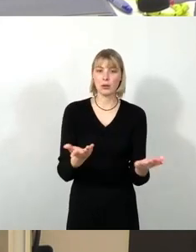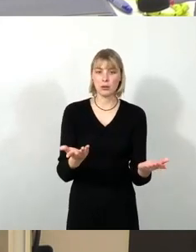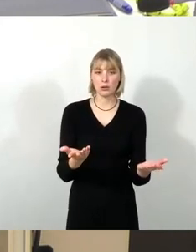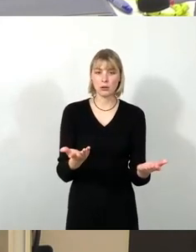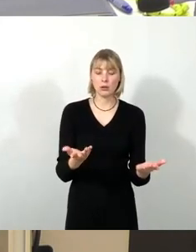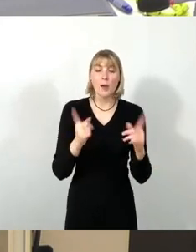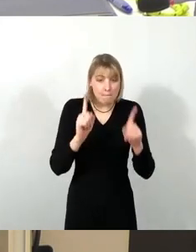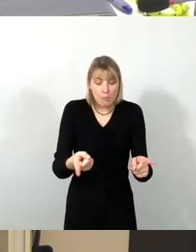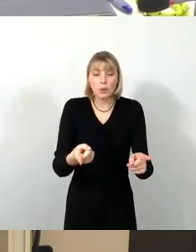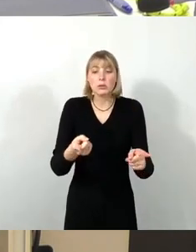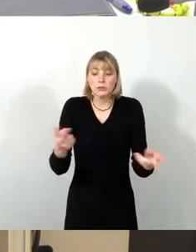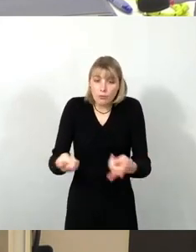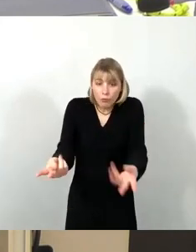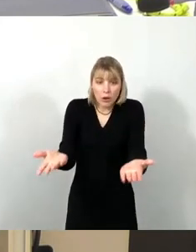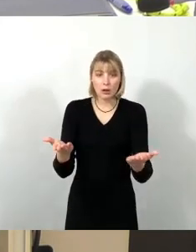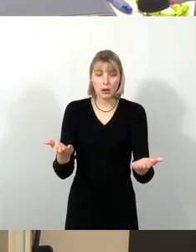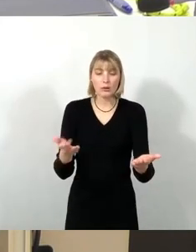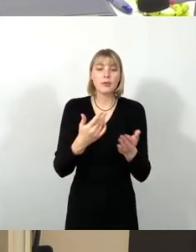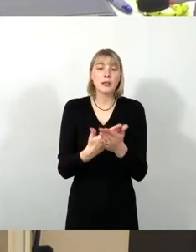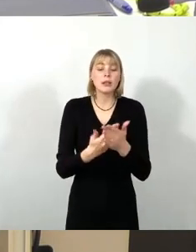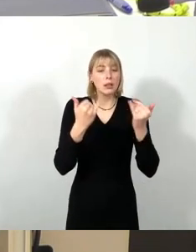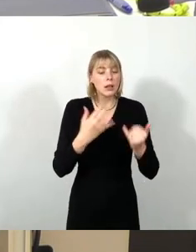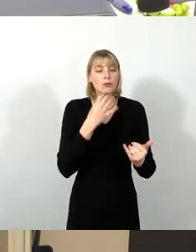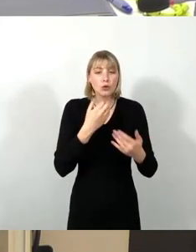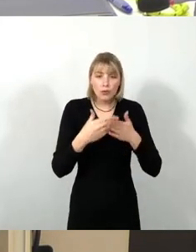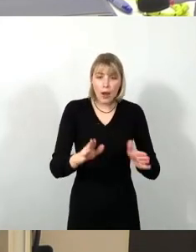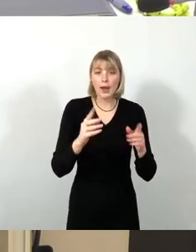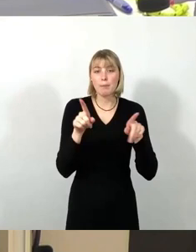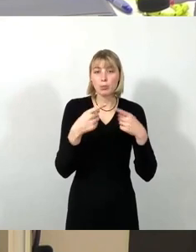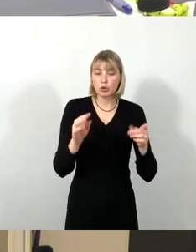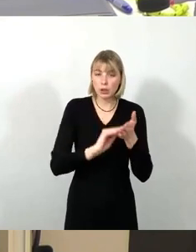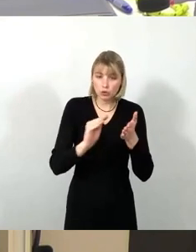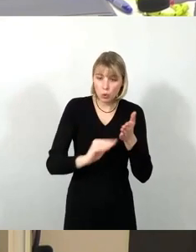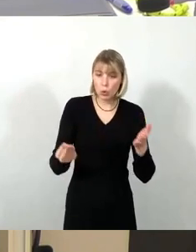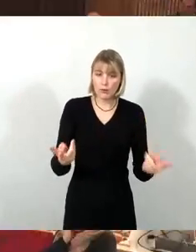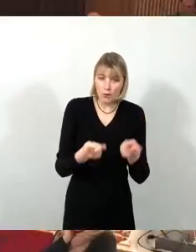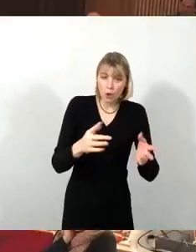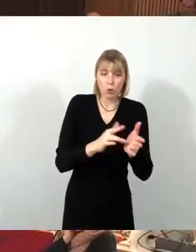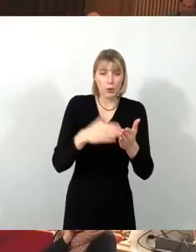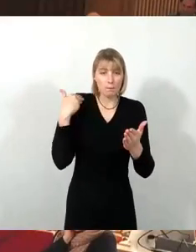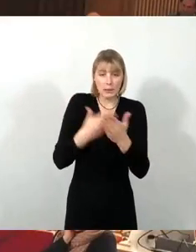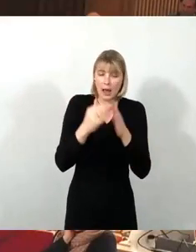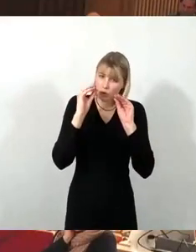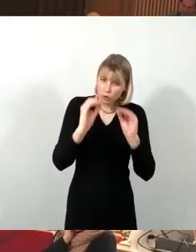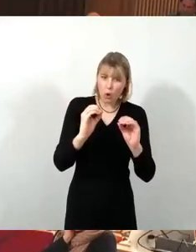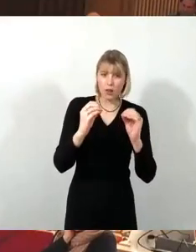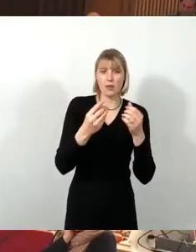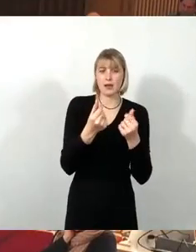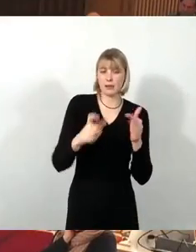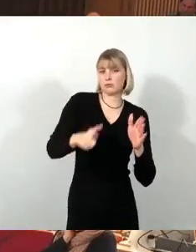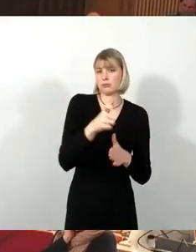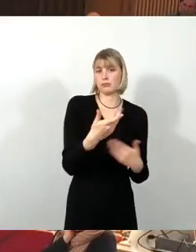wir uns kümmern, und wir wollen uns jetzt um die freien Musikschulen kümmern, weil die keinen einzigen Cent bisher bekommen, und deswegen wollen wir das so machen. So, und beim